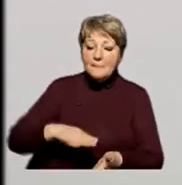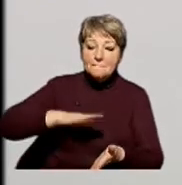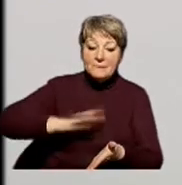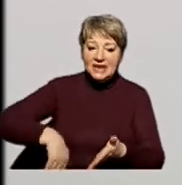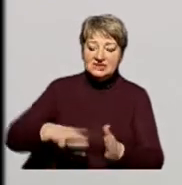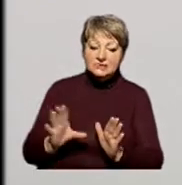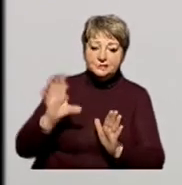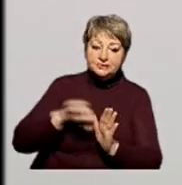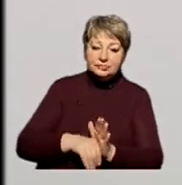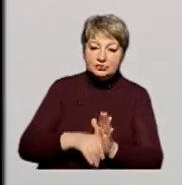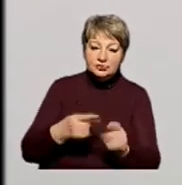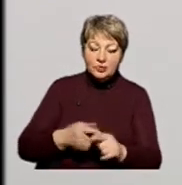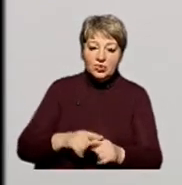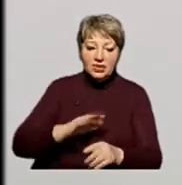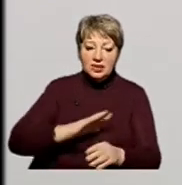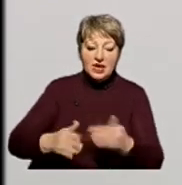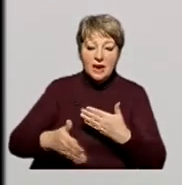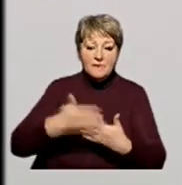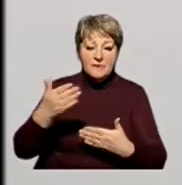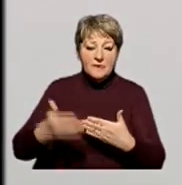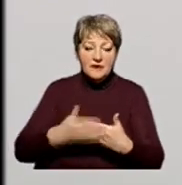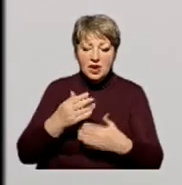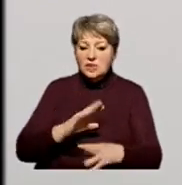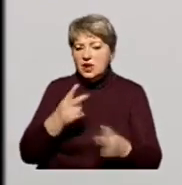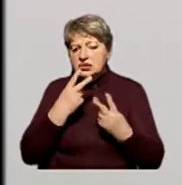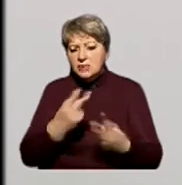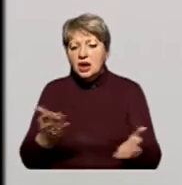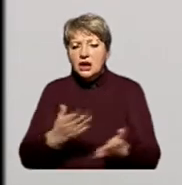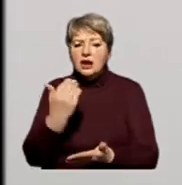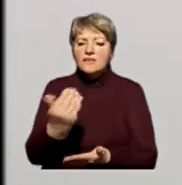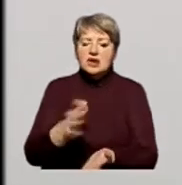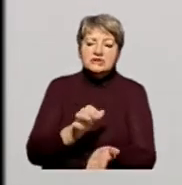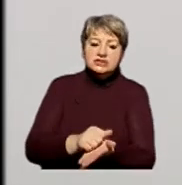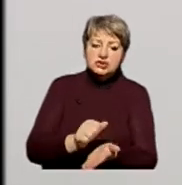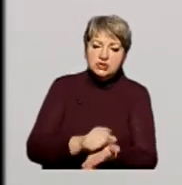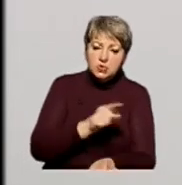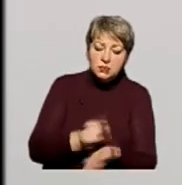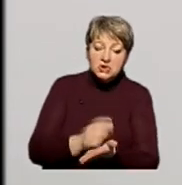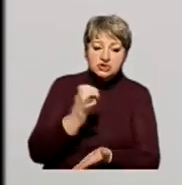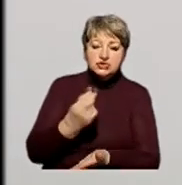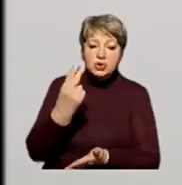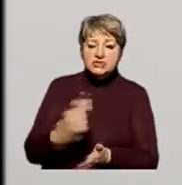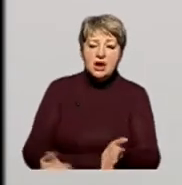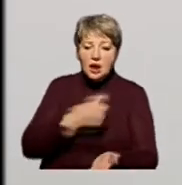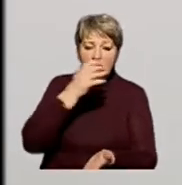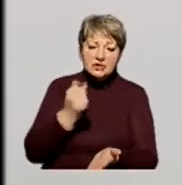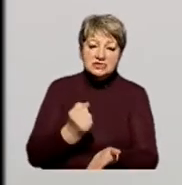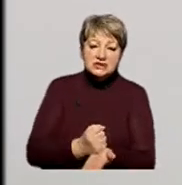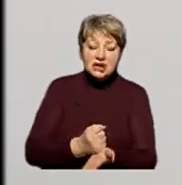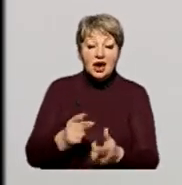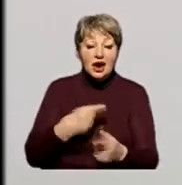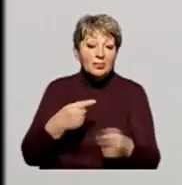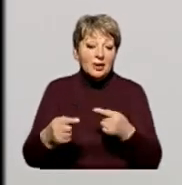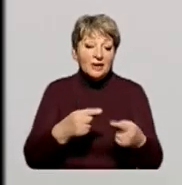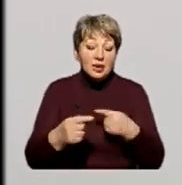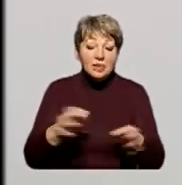запровадження інституту невідворотності покарання, не дивлячись, яка у вас посада, який у вас соціальний статус, або інші якісь